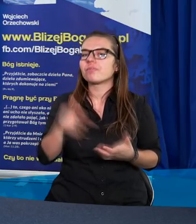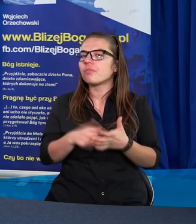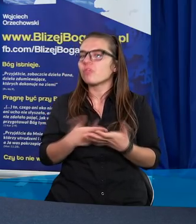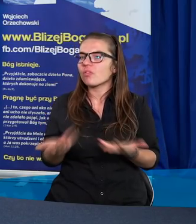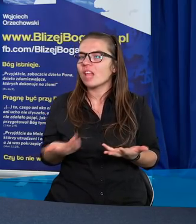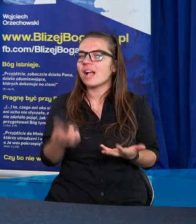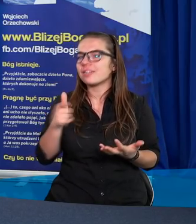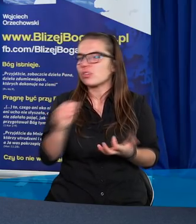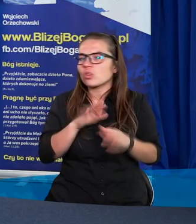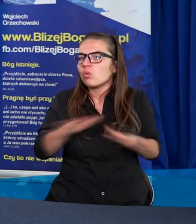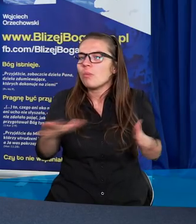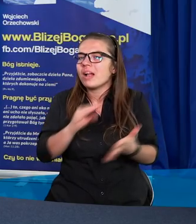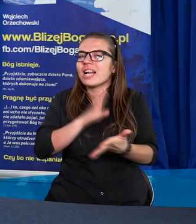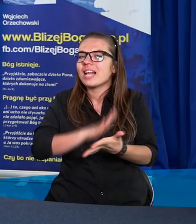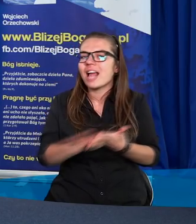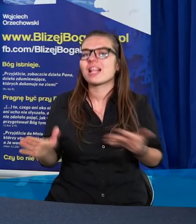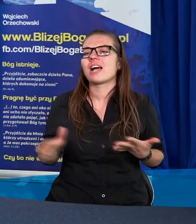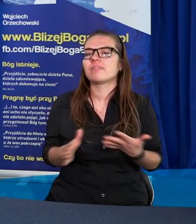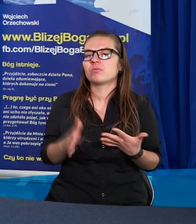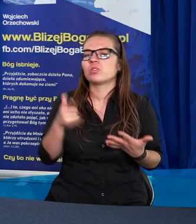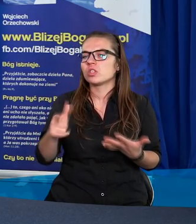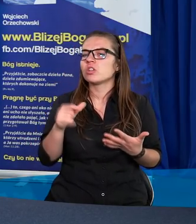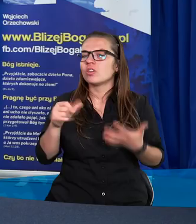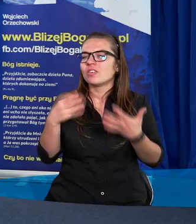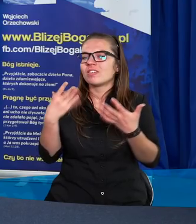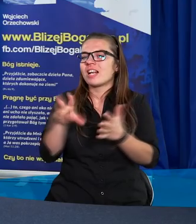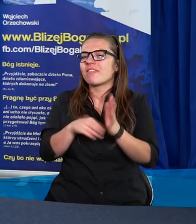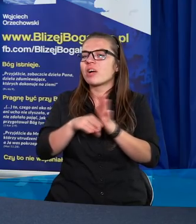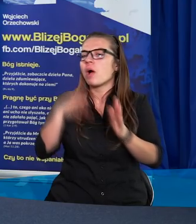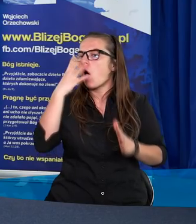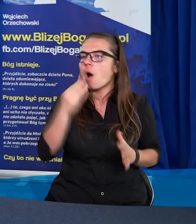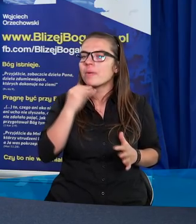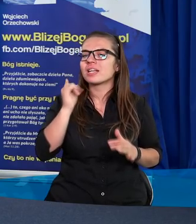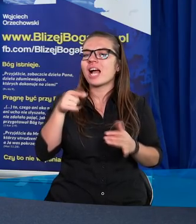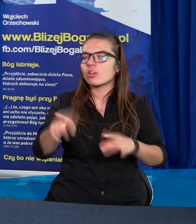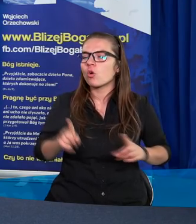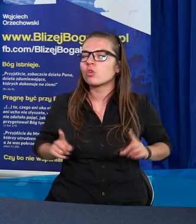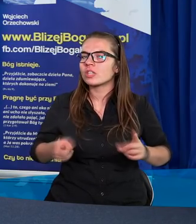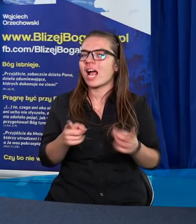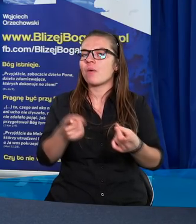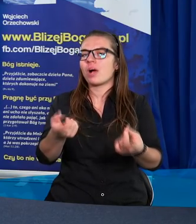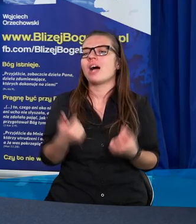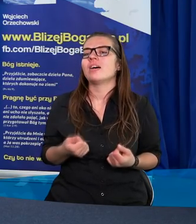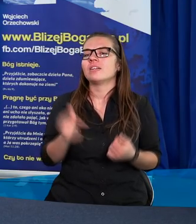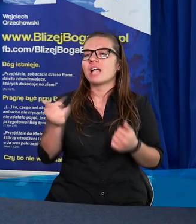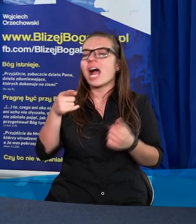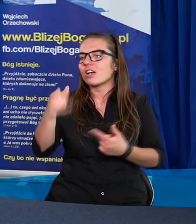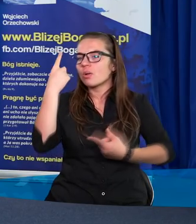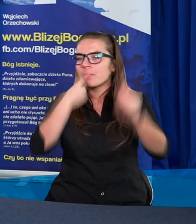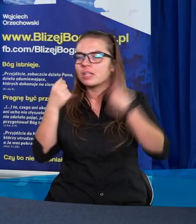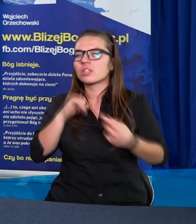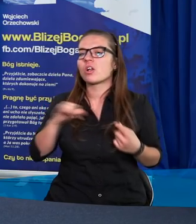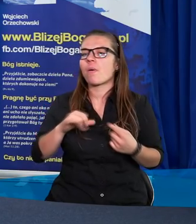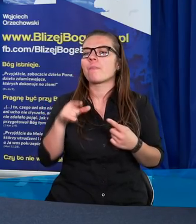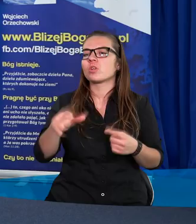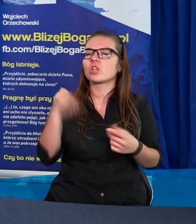właśnie, tak zupełnie za darmo. To też jest pewien niezwykły obraz, jak to działa. Właśnie myślimy sobie, że to